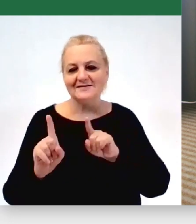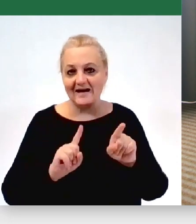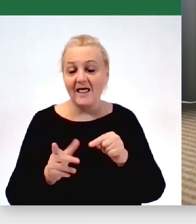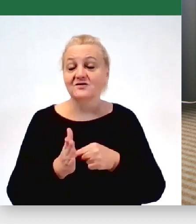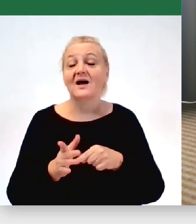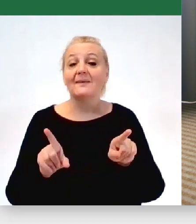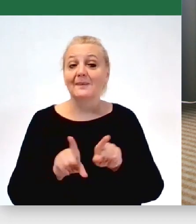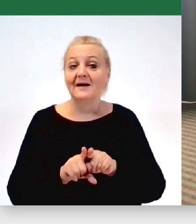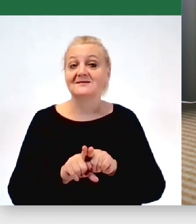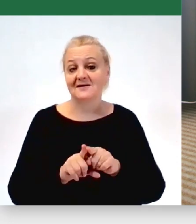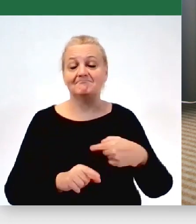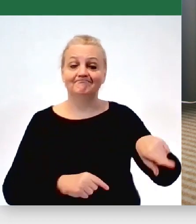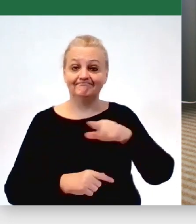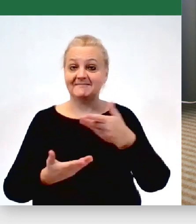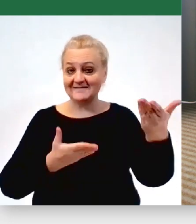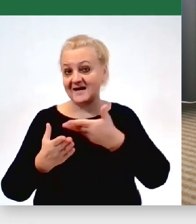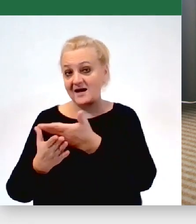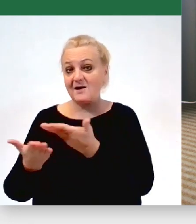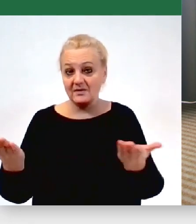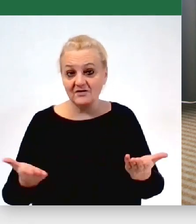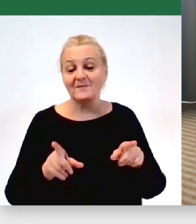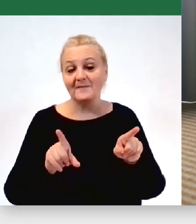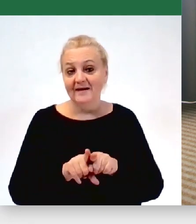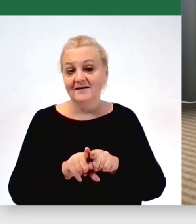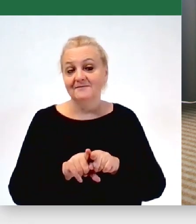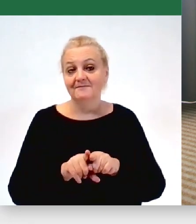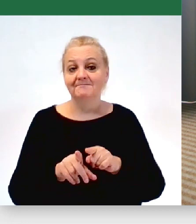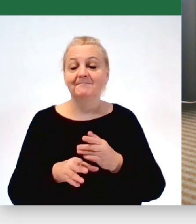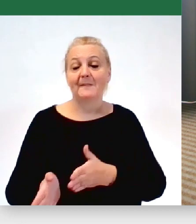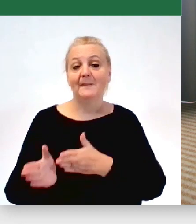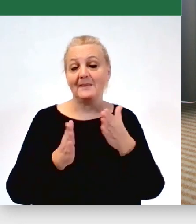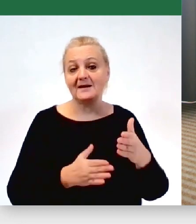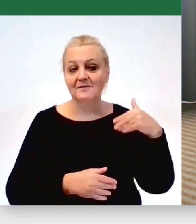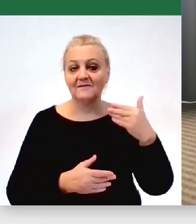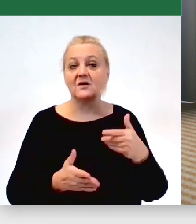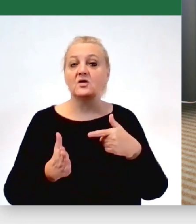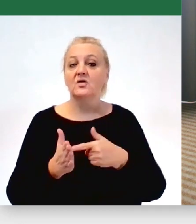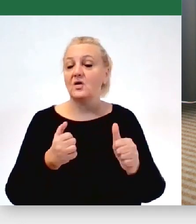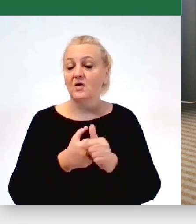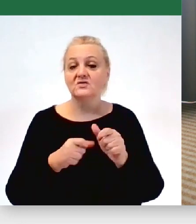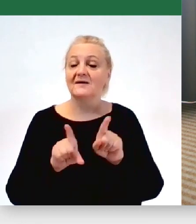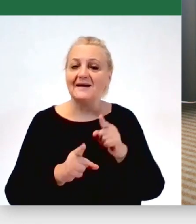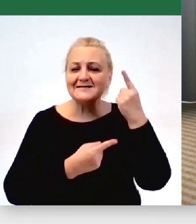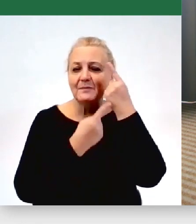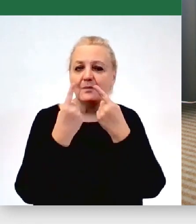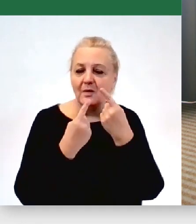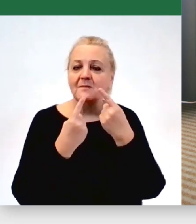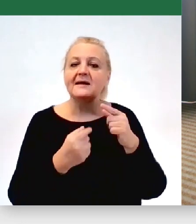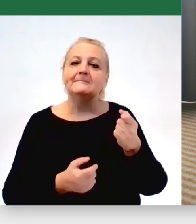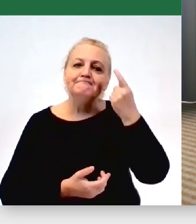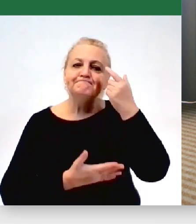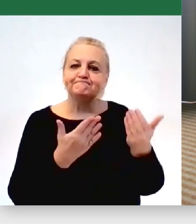siedzimy w tym gronie i zapraszamy do kolejnych wypowiedzi. Tu raczej chodzi też o pomyśleń, znaczy innowacja